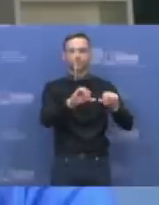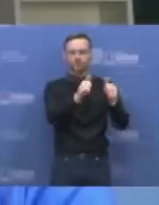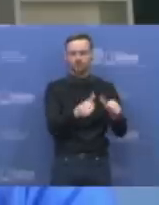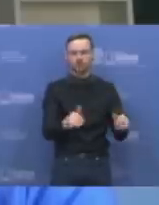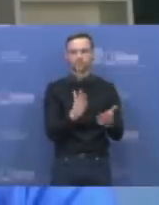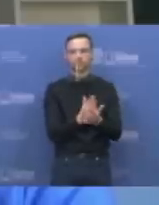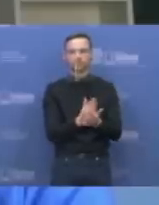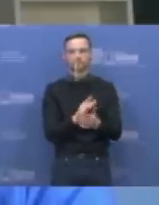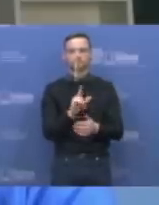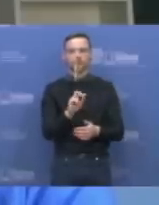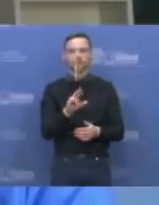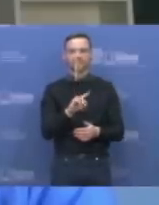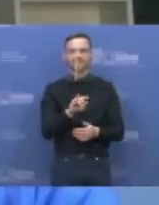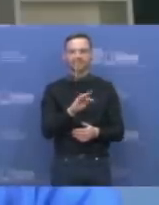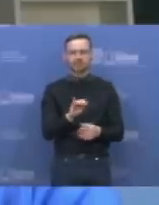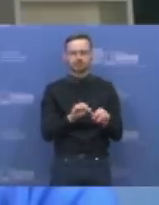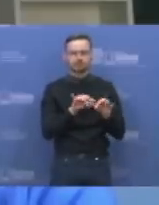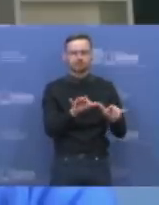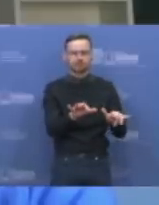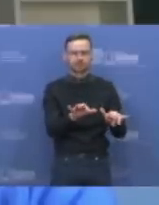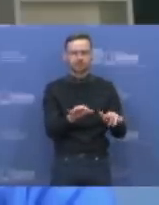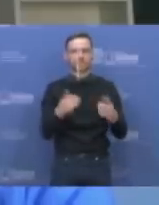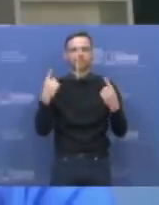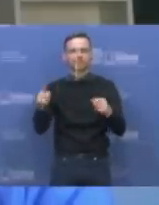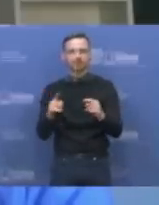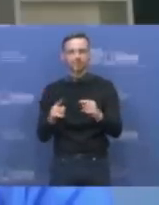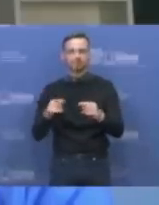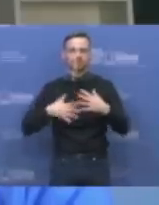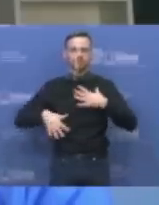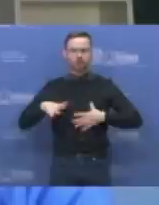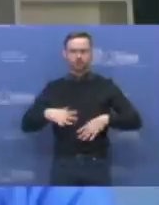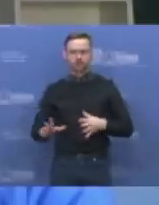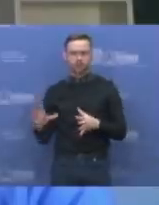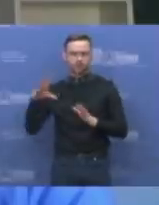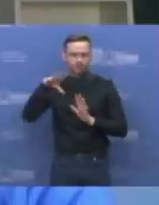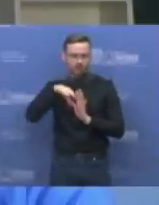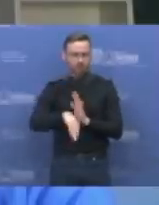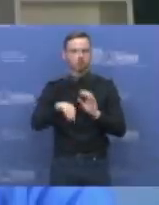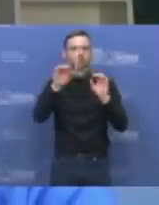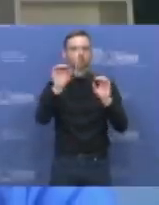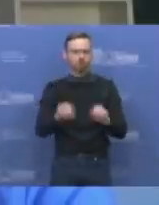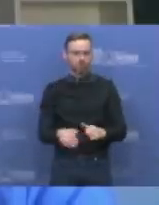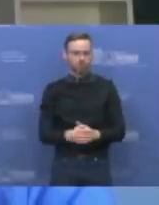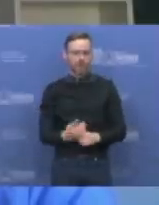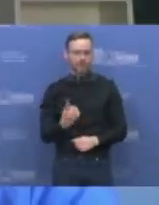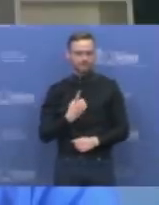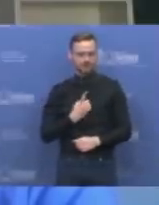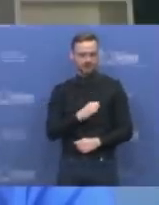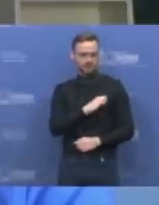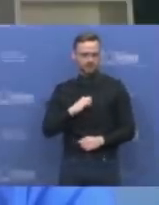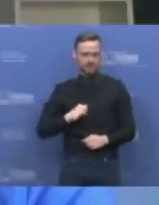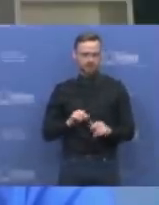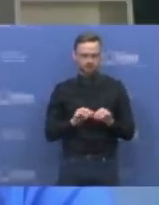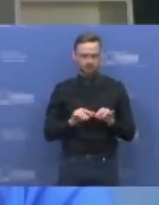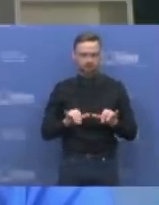parazitinii organizmai, kurie gali išgyventi tik patekia kitą organizmą. Nes jie gali savo genus padauginti tik tai patekia kitas